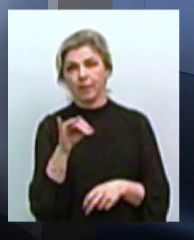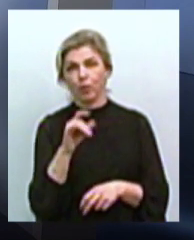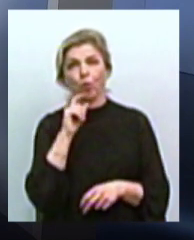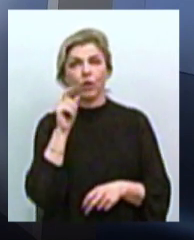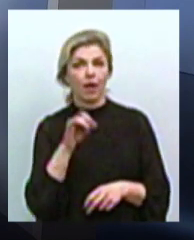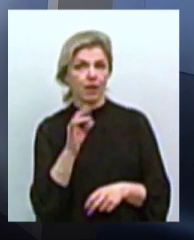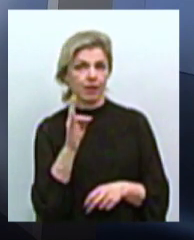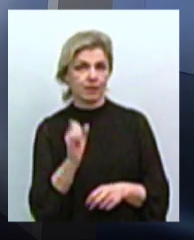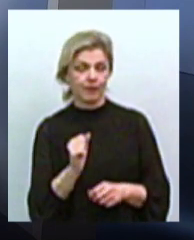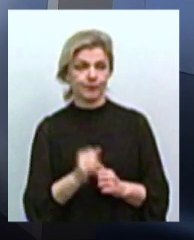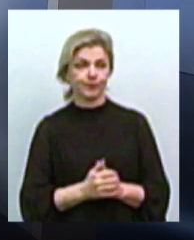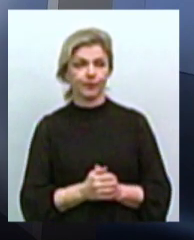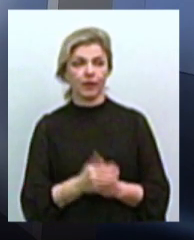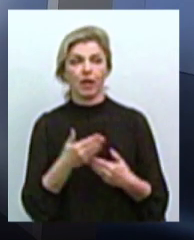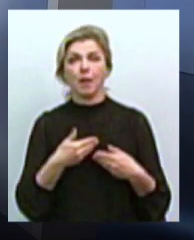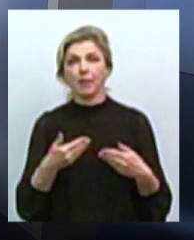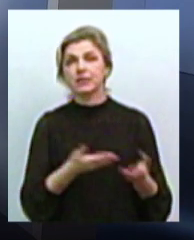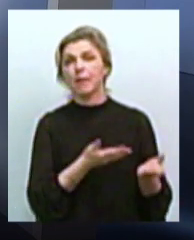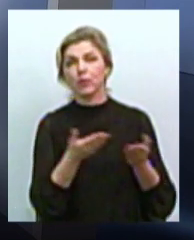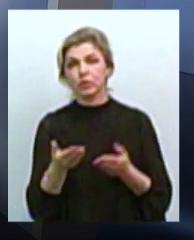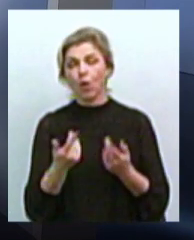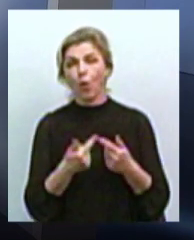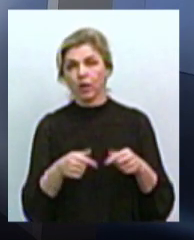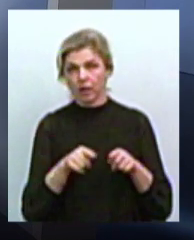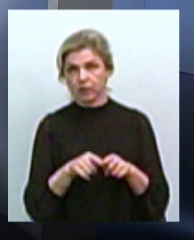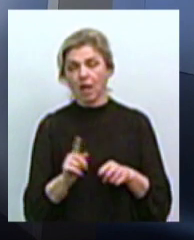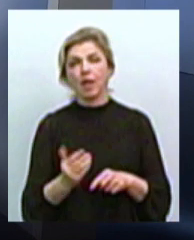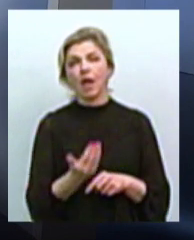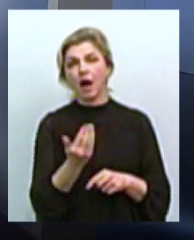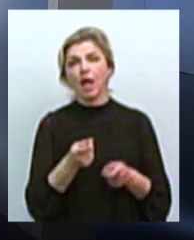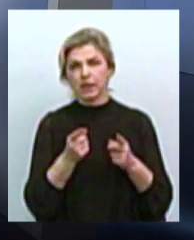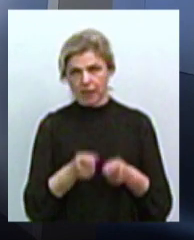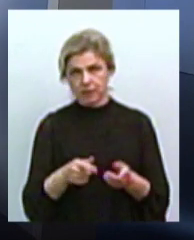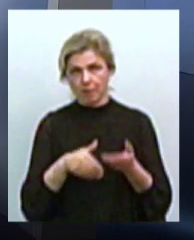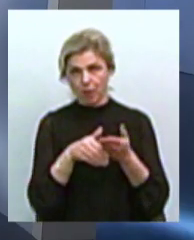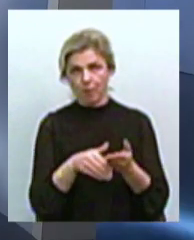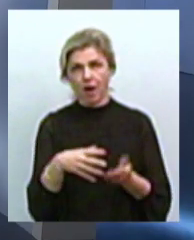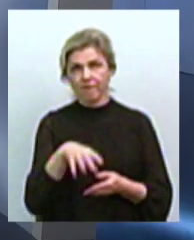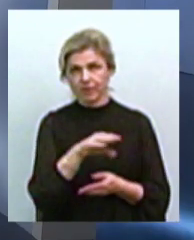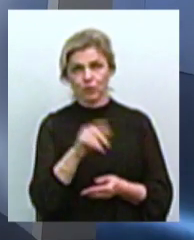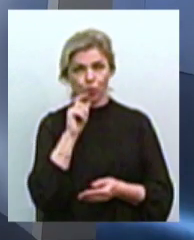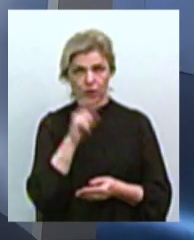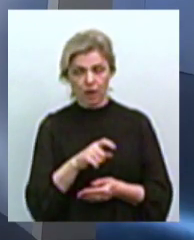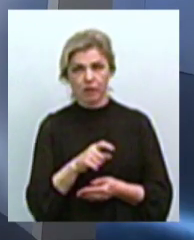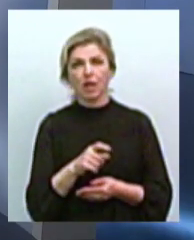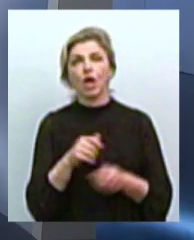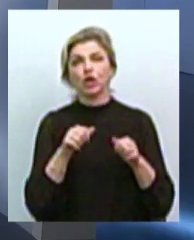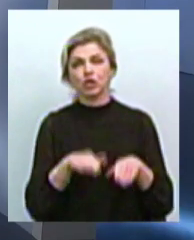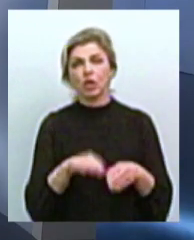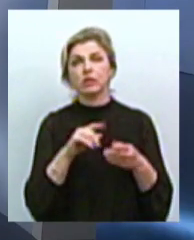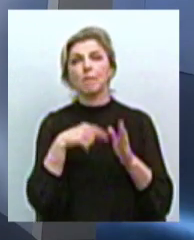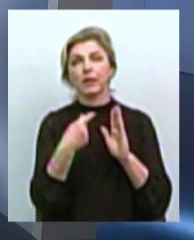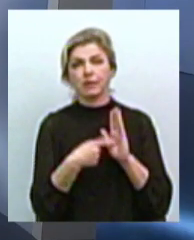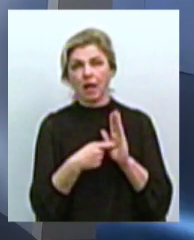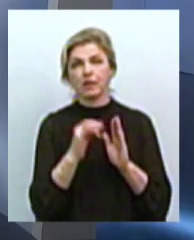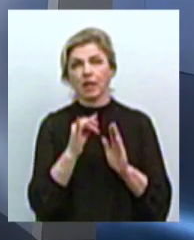Ми запросили організацію, яка дійсно допомагає всій країні в дуже великій кількості вирішувати питання та регулювати